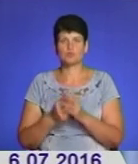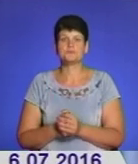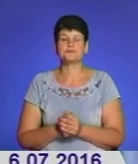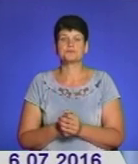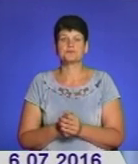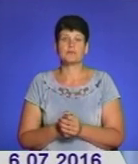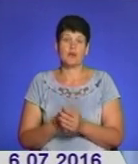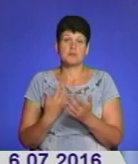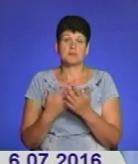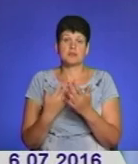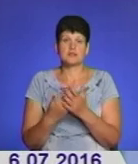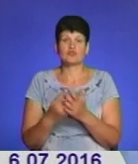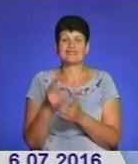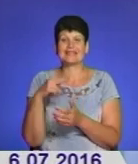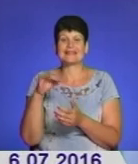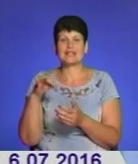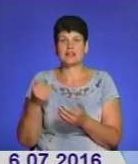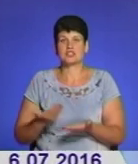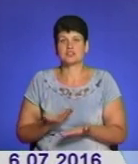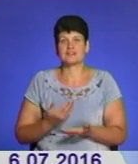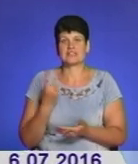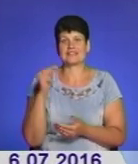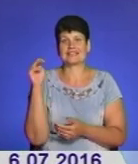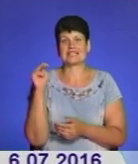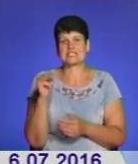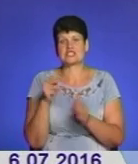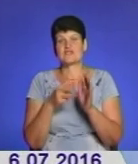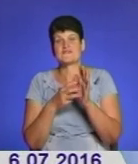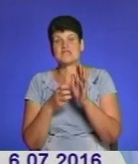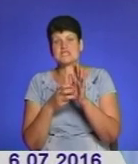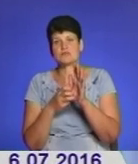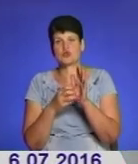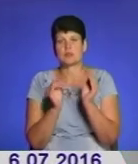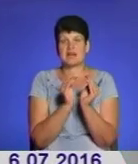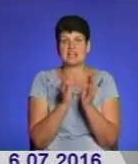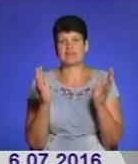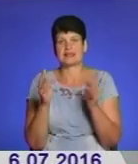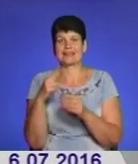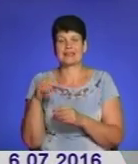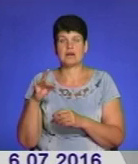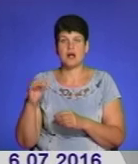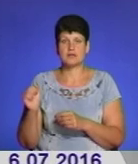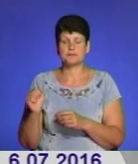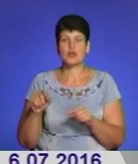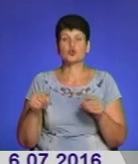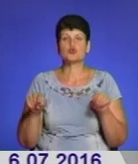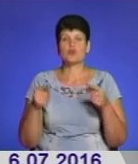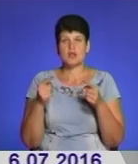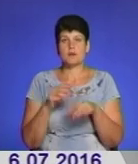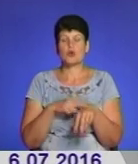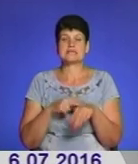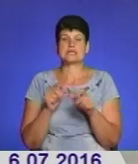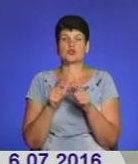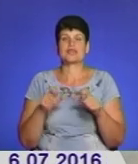А так, в самих дедеркалах проживає близько 2800, це малі великі дедеркали. До слова, створення поліцейської дільниці,